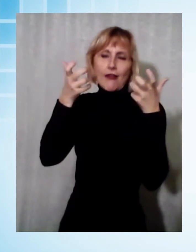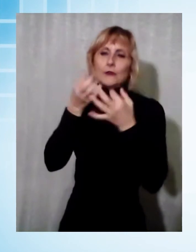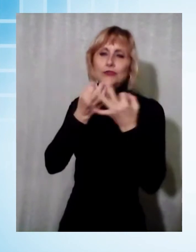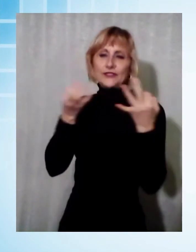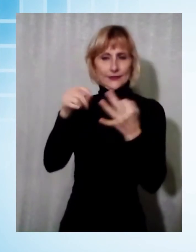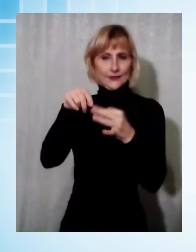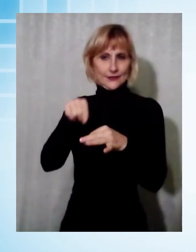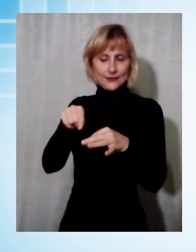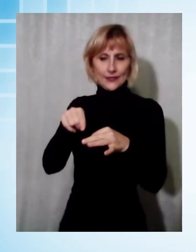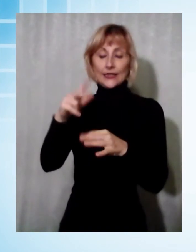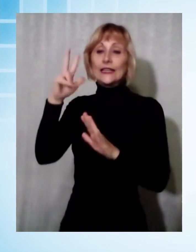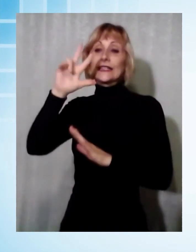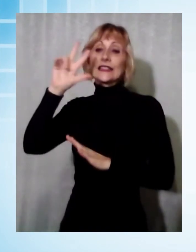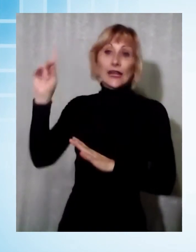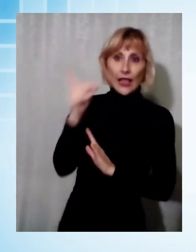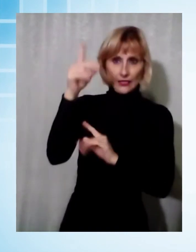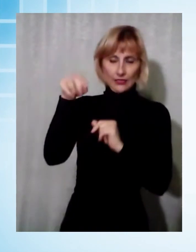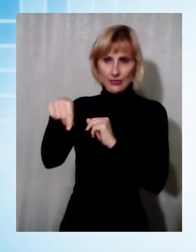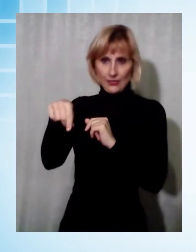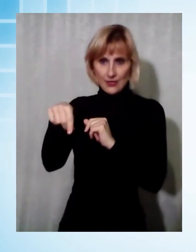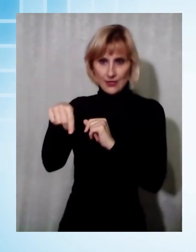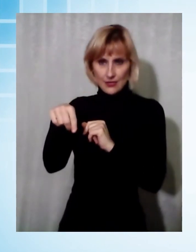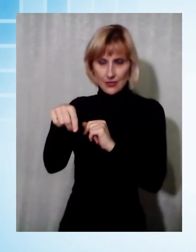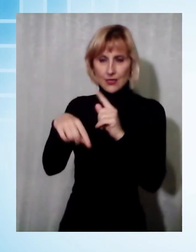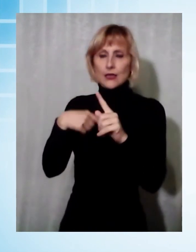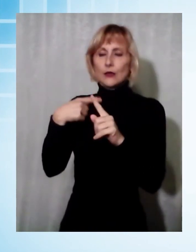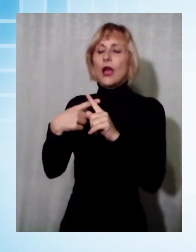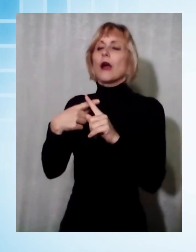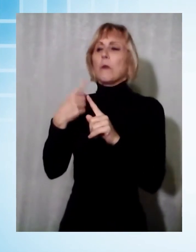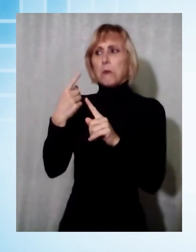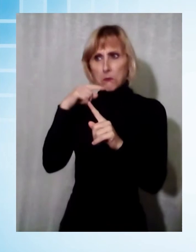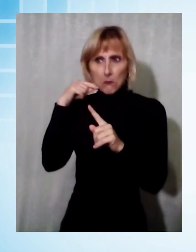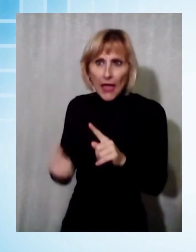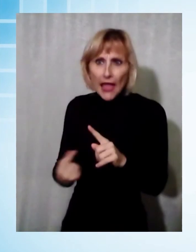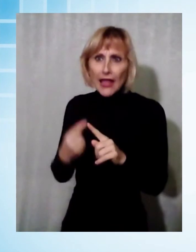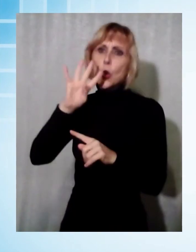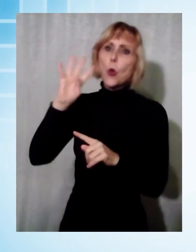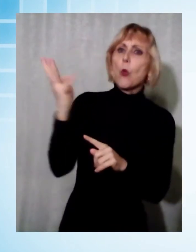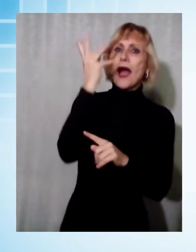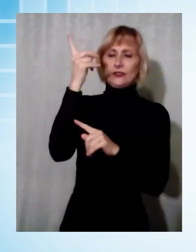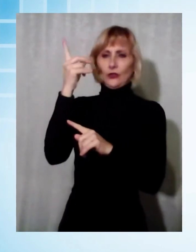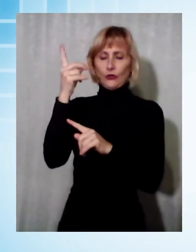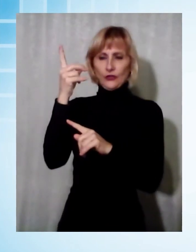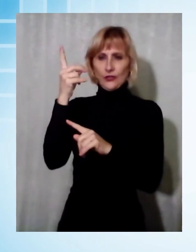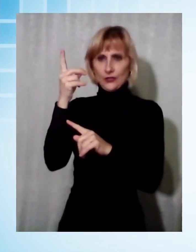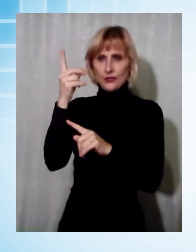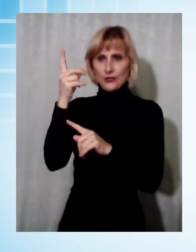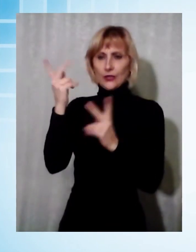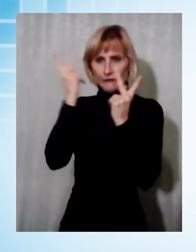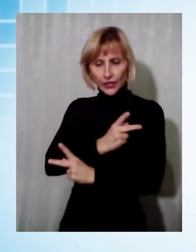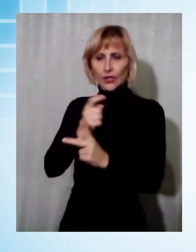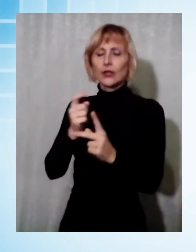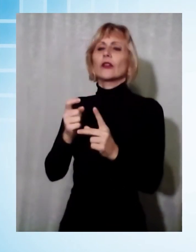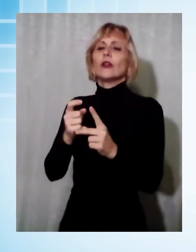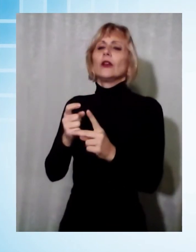tridimensionale come avete potuto vedere e un 4D. Questo ovviamente permette di una diagnosi molto